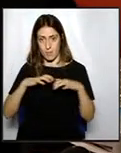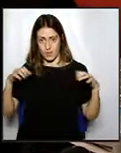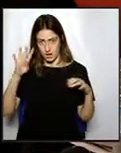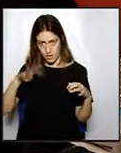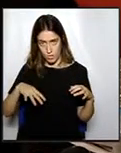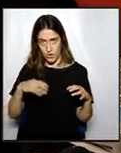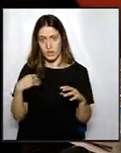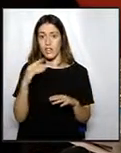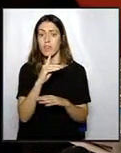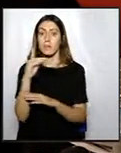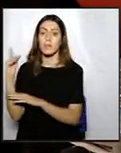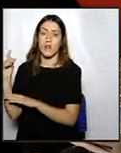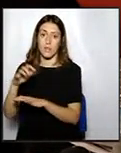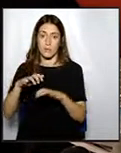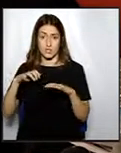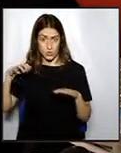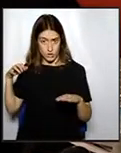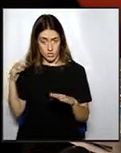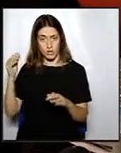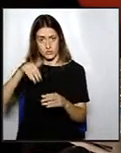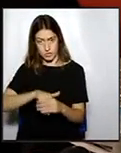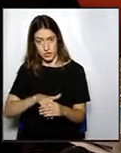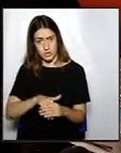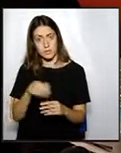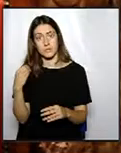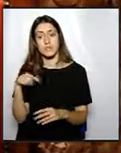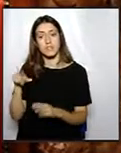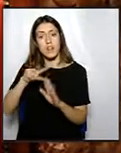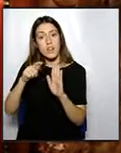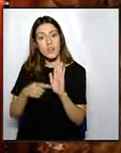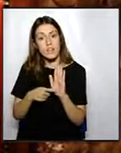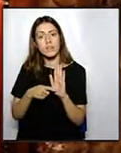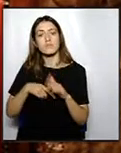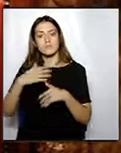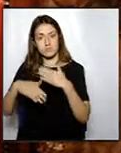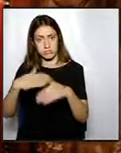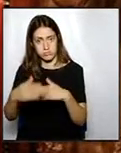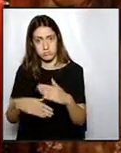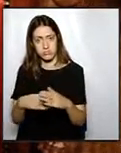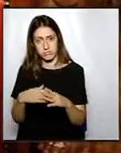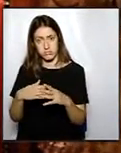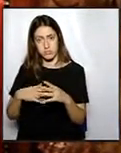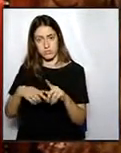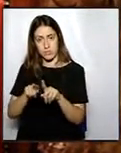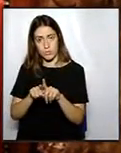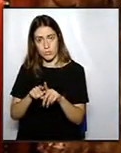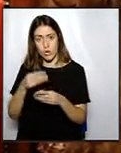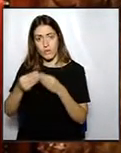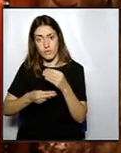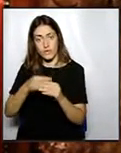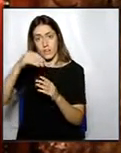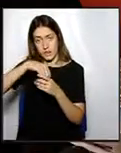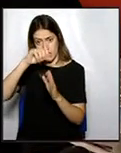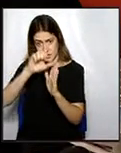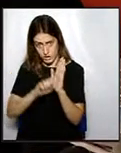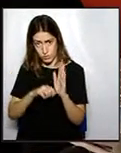dels seus diputats, com s'ha dit aquí fa uns moments. La llei desenvolupa i concreta les competències d'educació que té Catalunya en virtut del seu estatut